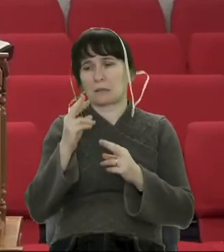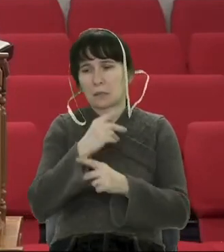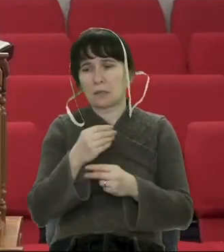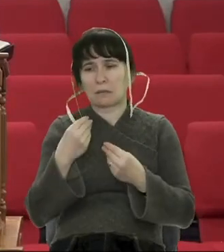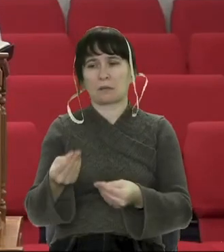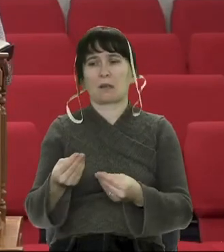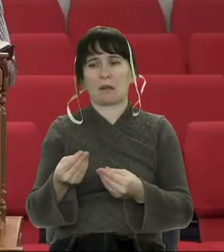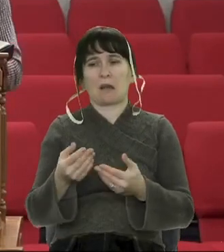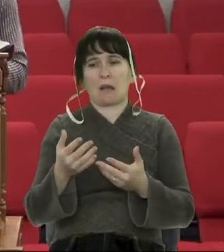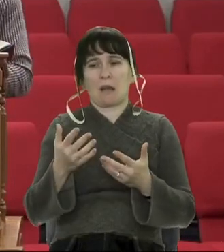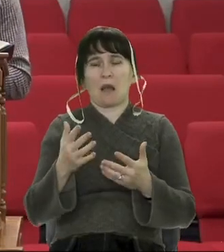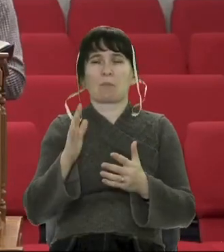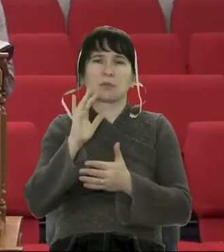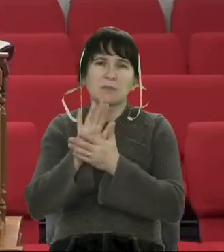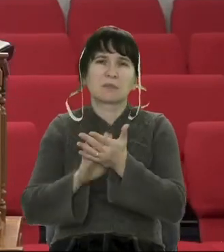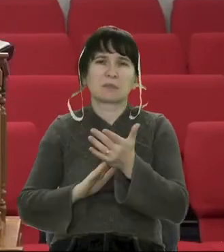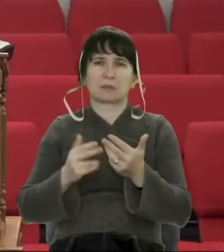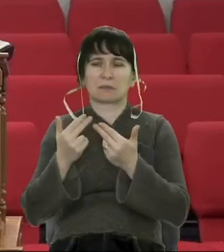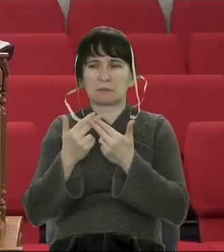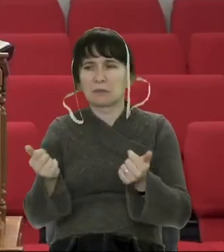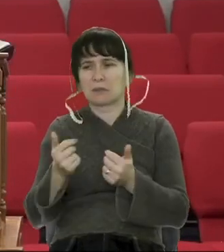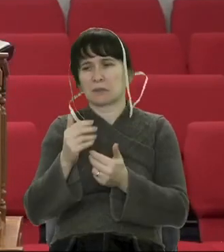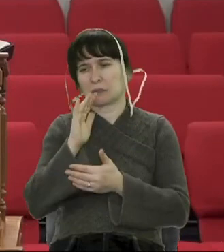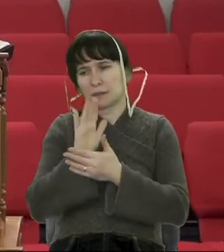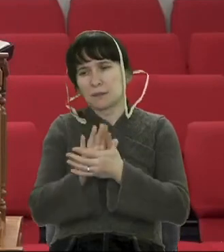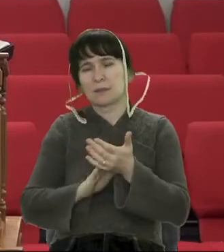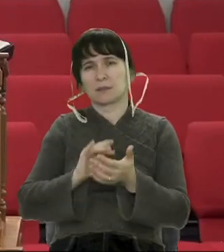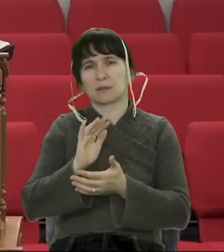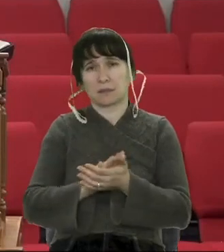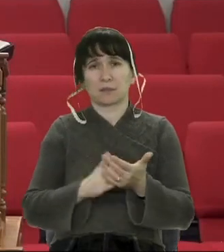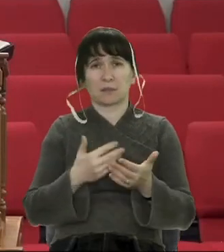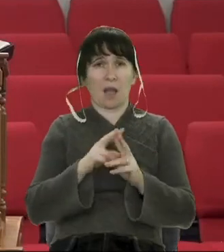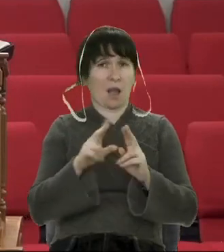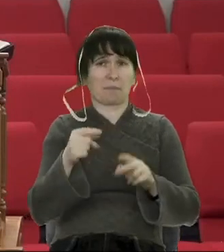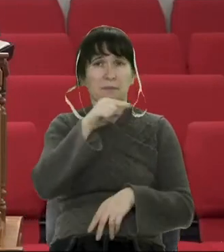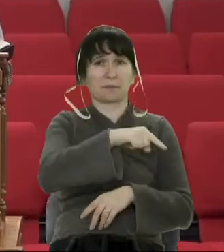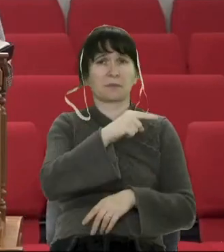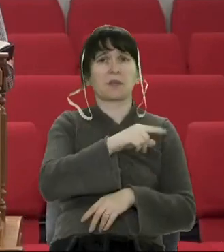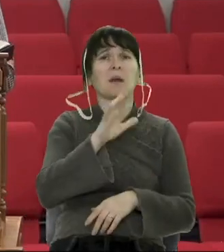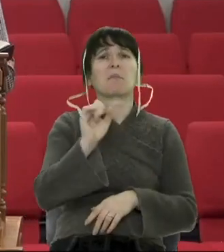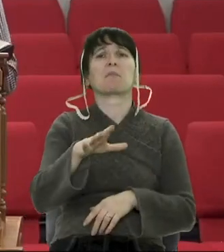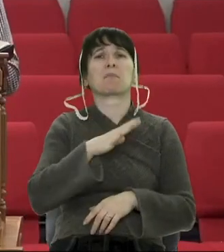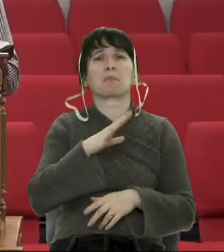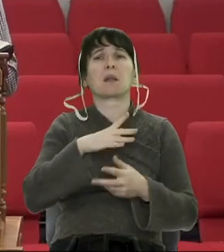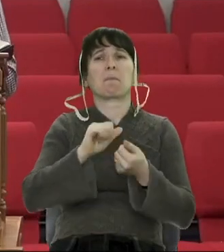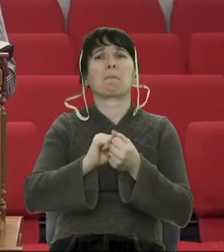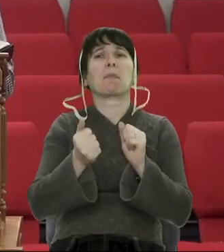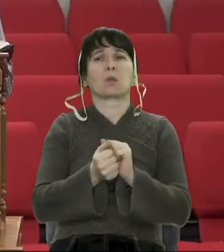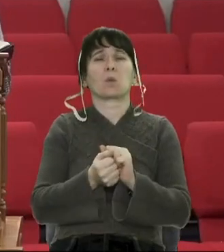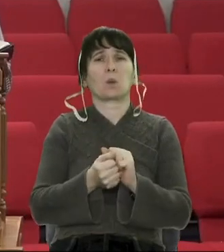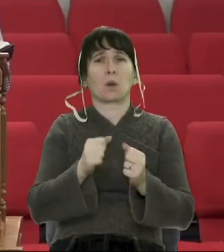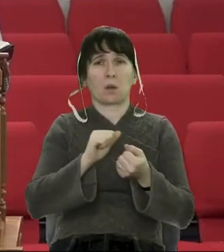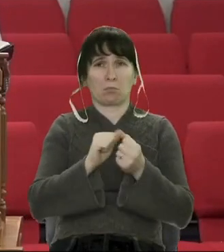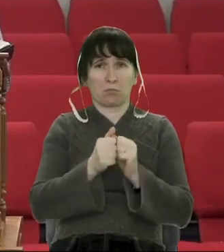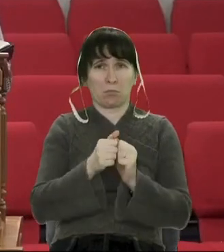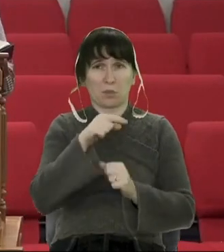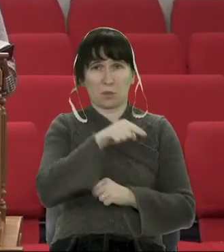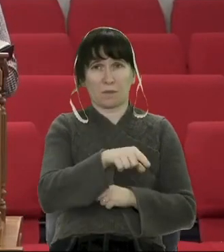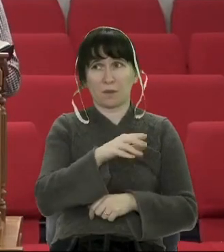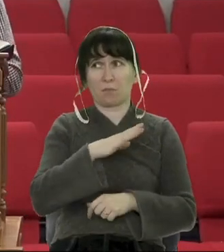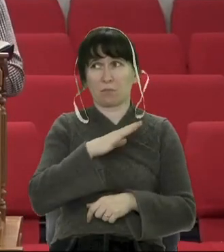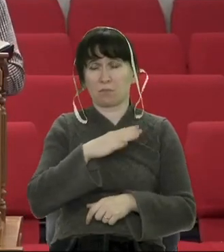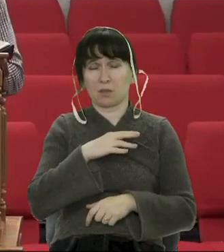Але Петро, якщо ми знову ж беремо тих дві людини в житті Ісуса, Петро вийшов і гірко